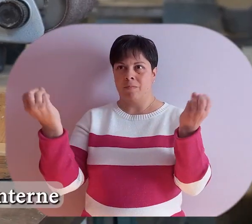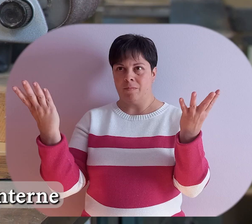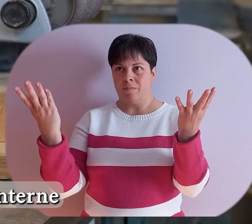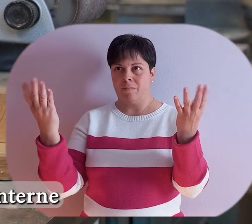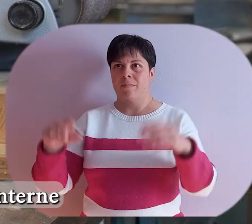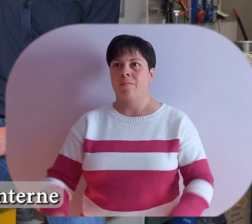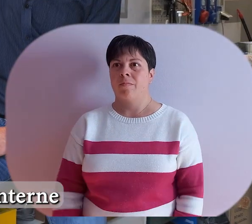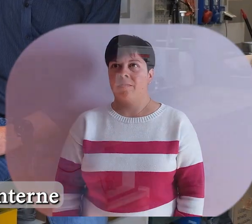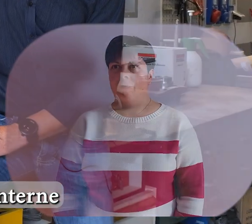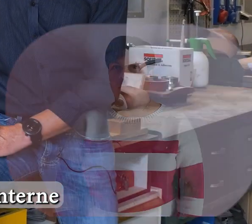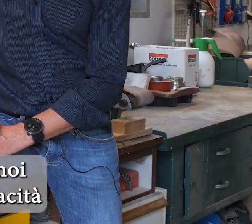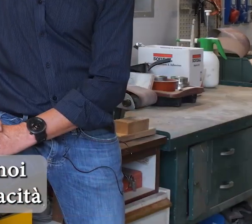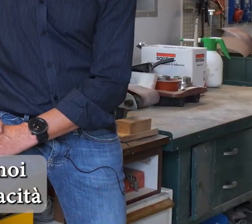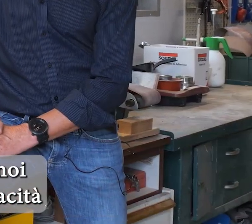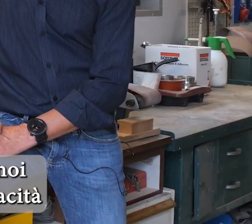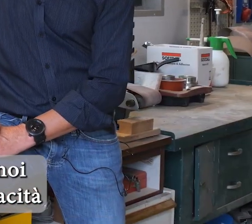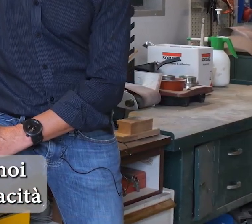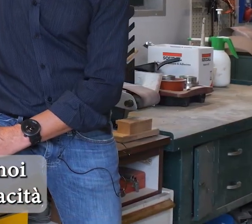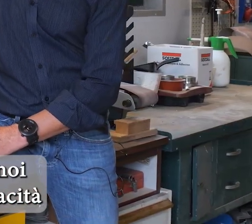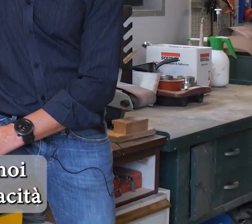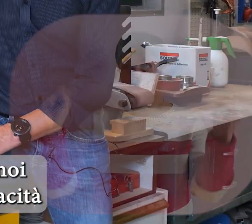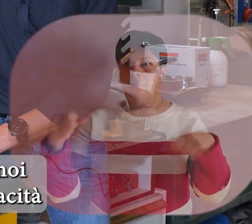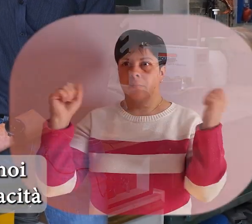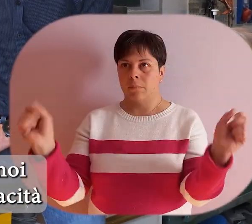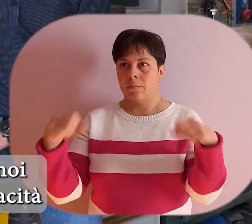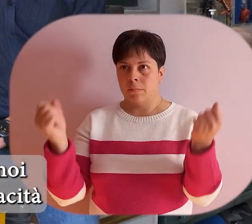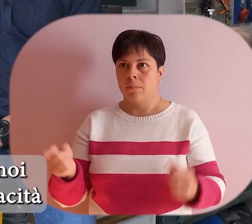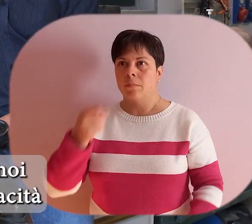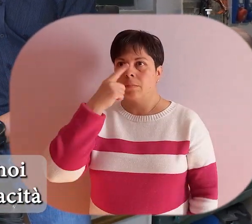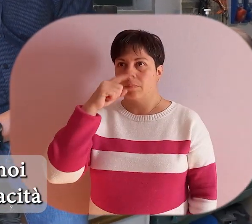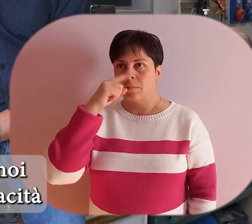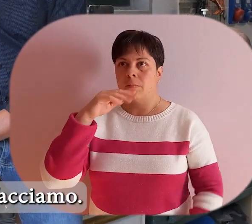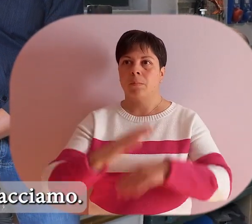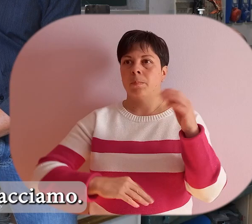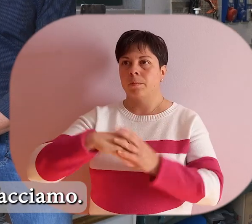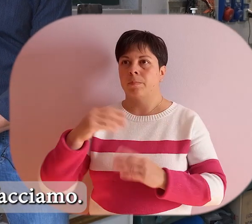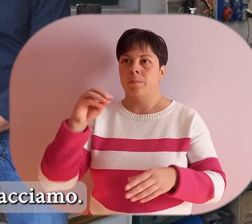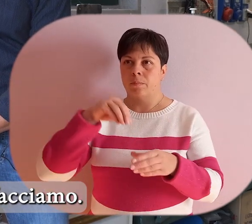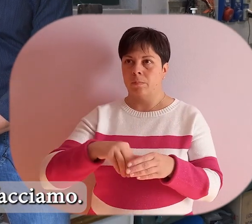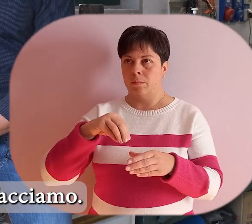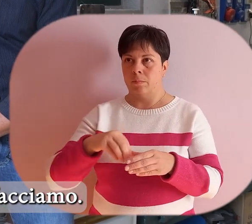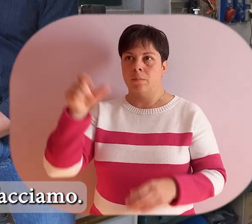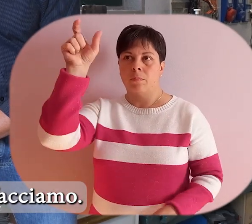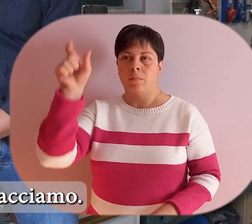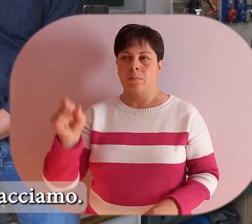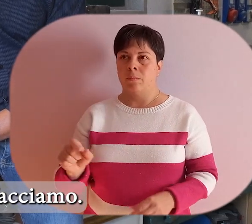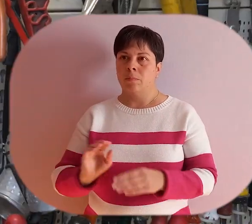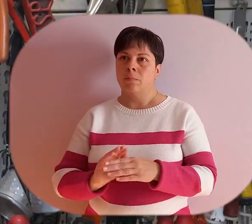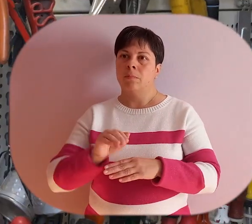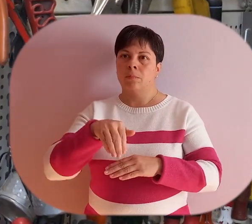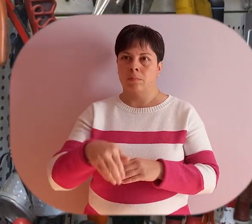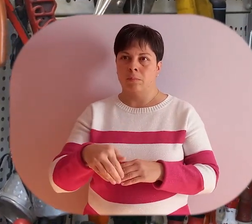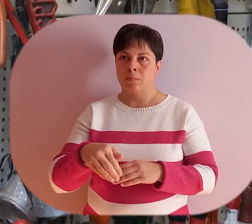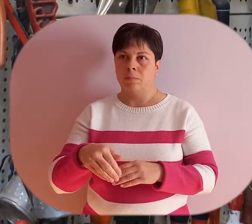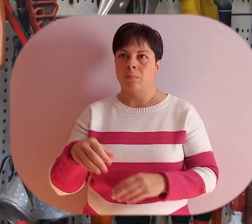Delle attività manutentive interne ce ne occupiamo anche noi nei limiti delle nostre capacità però quello che riusciamo lo facciamo.